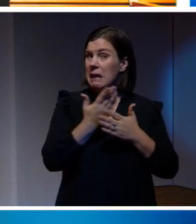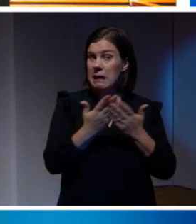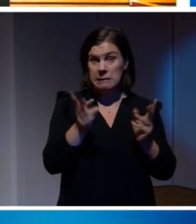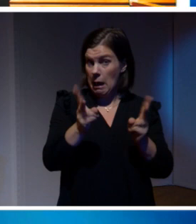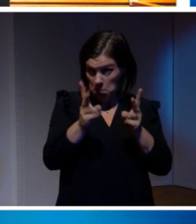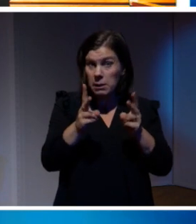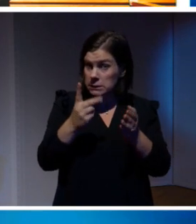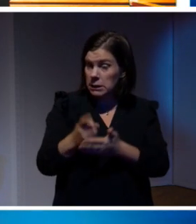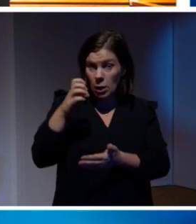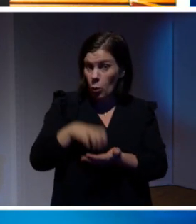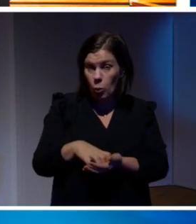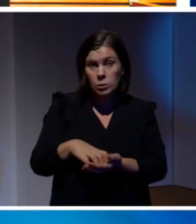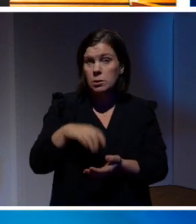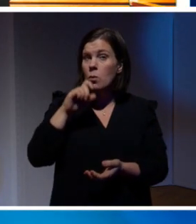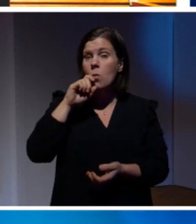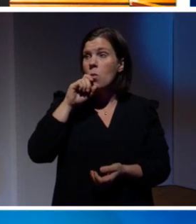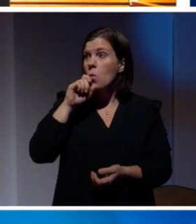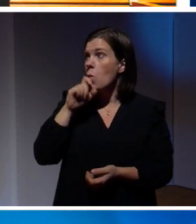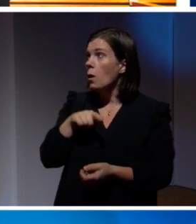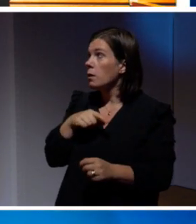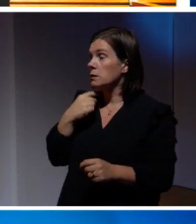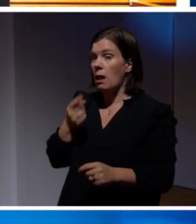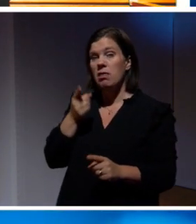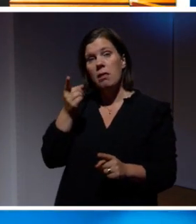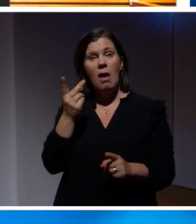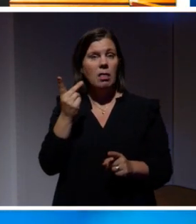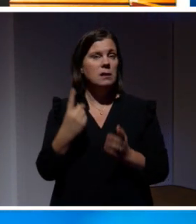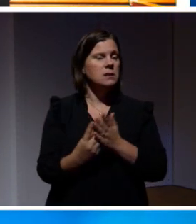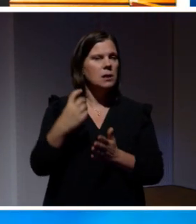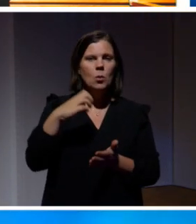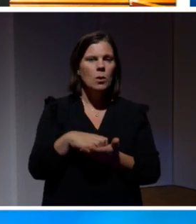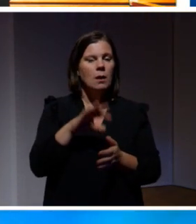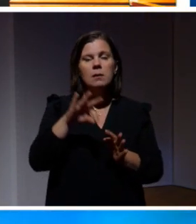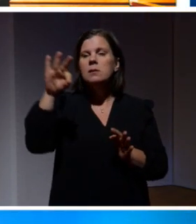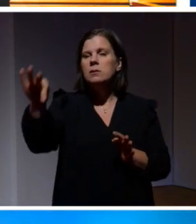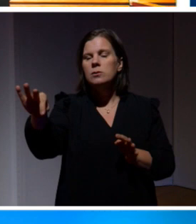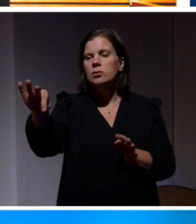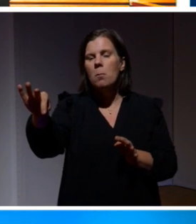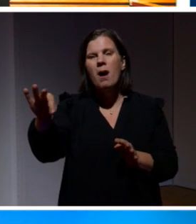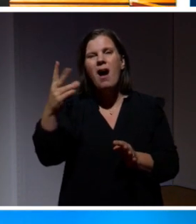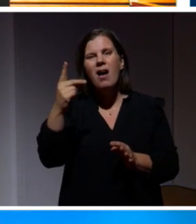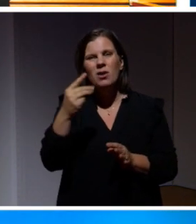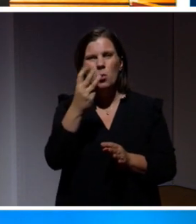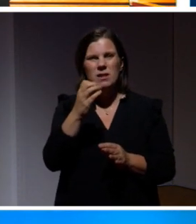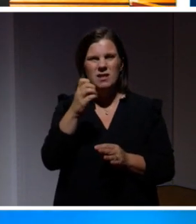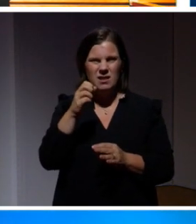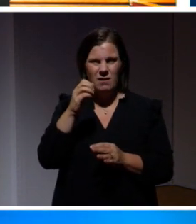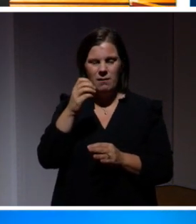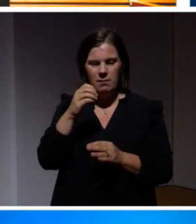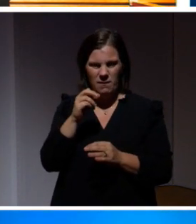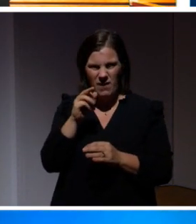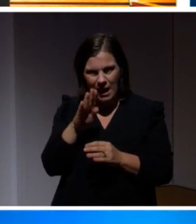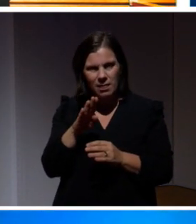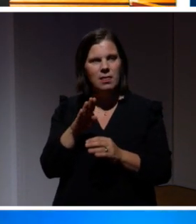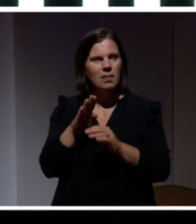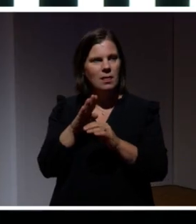situation, så vi skulle inte ha kunnat klassa det här som en annan kategori enligt Westins sätt att se på att den här situationen